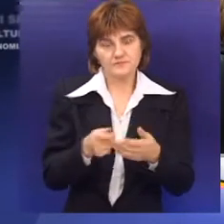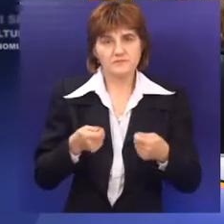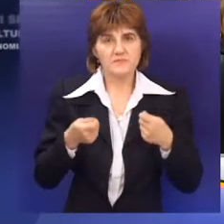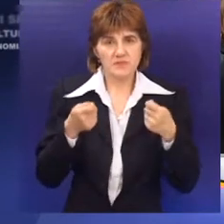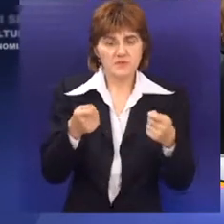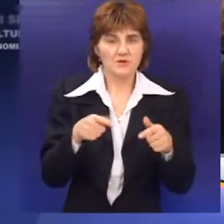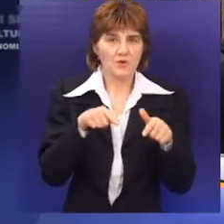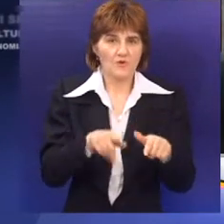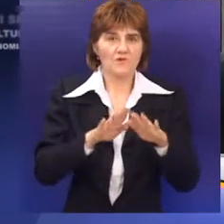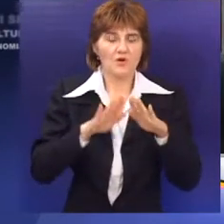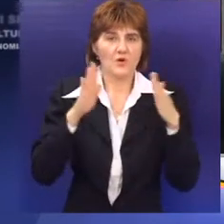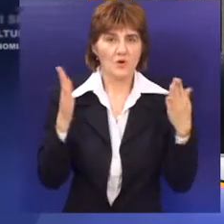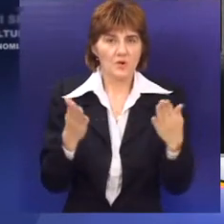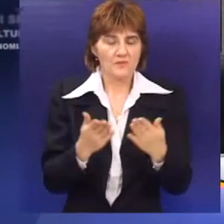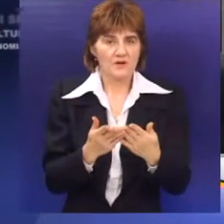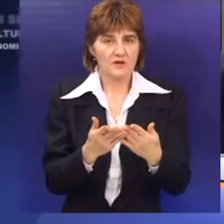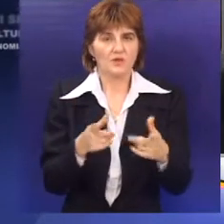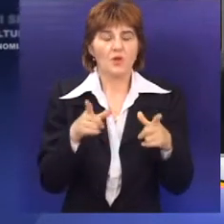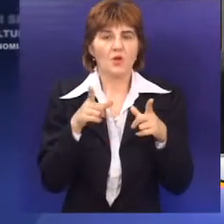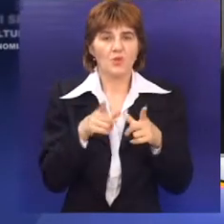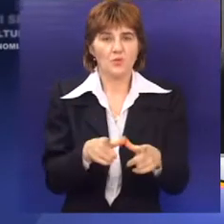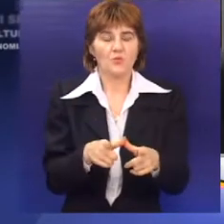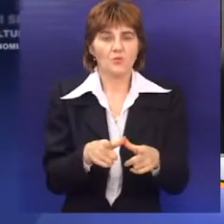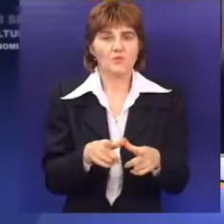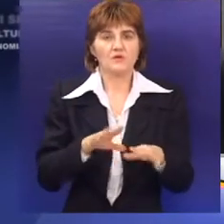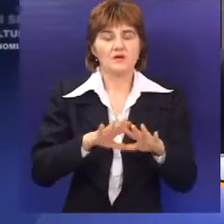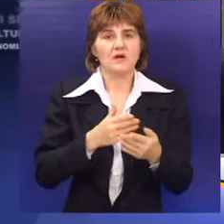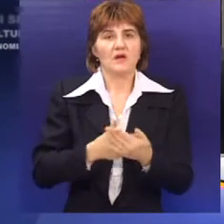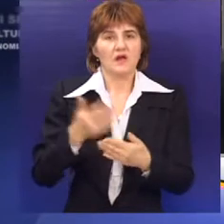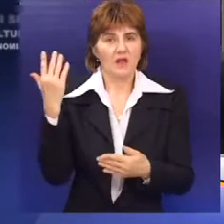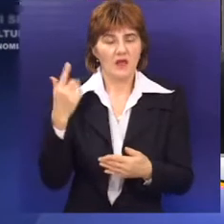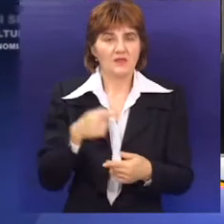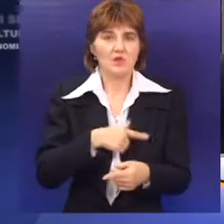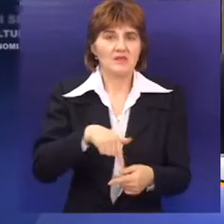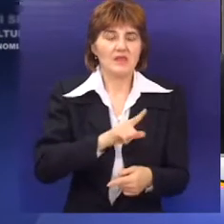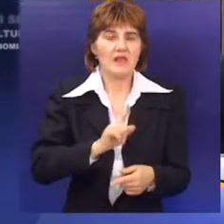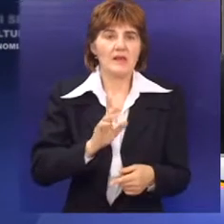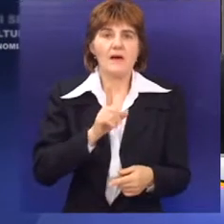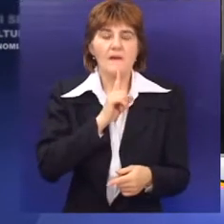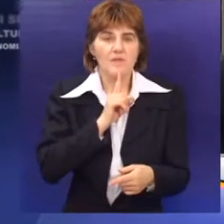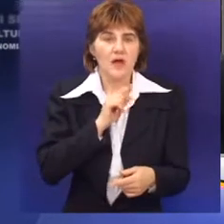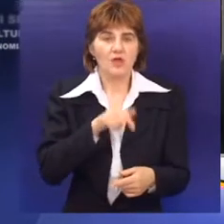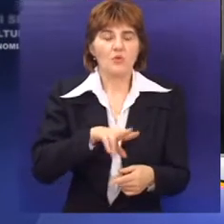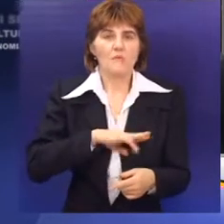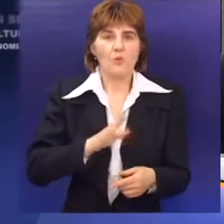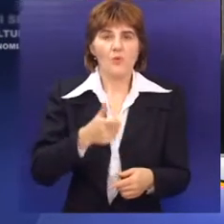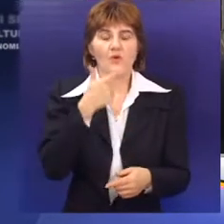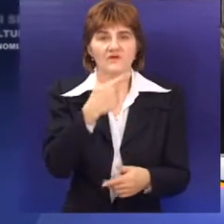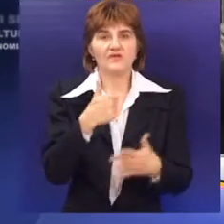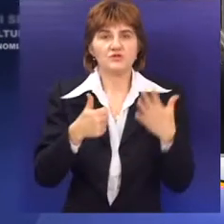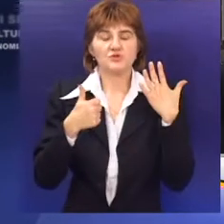konkurišemo ne samo za većinu objekata u celom gradu, a njih nije malo, dakle 26, da